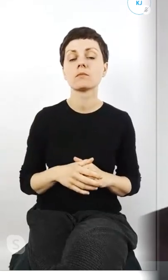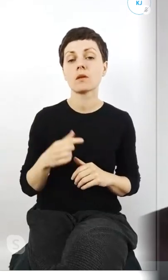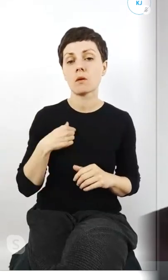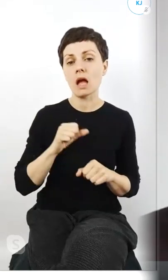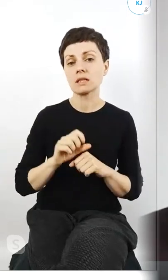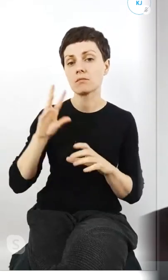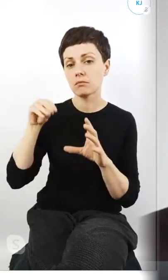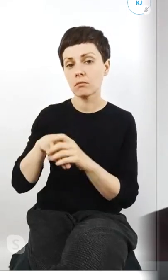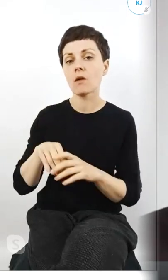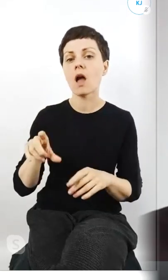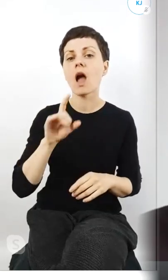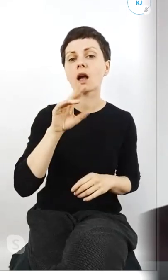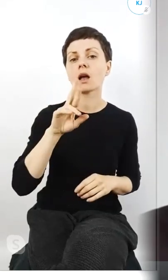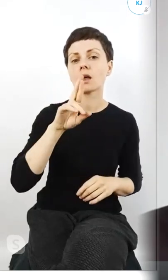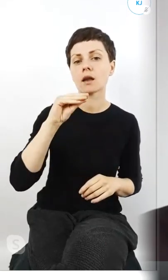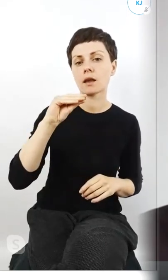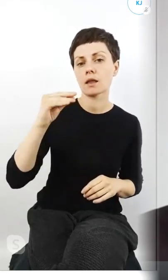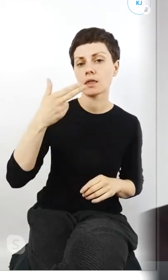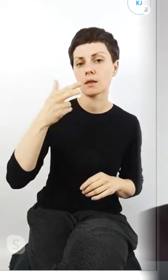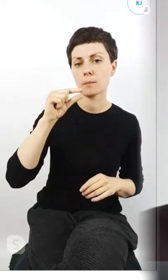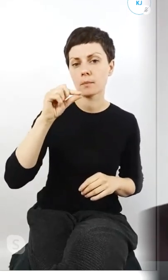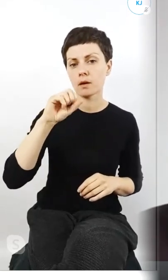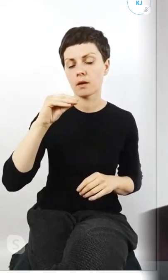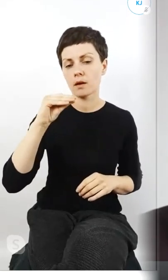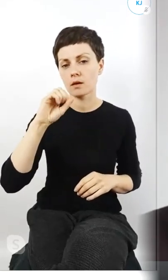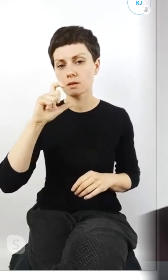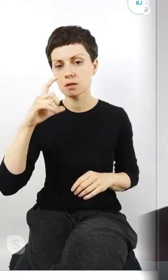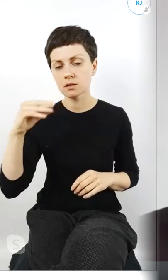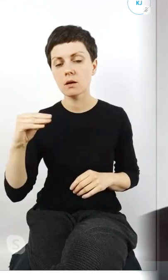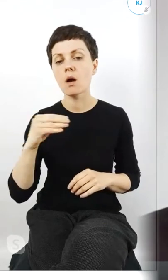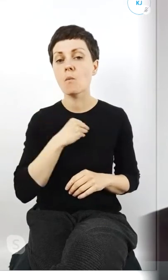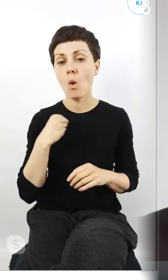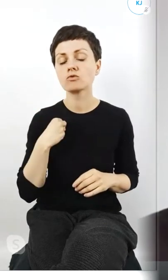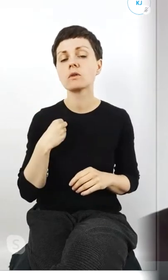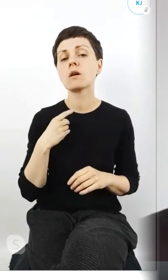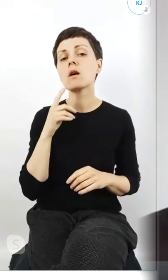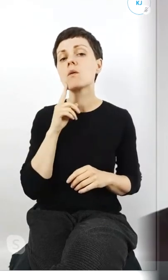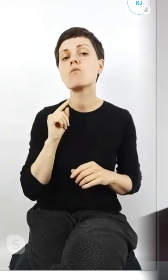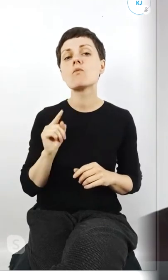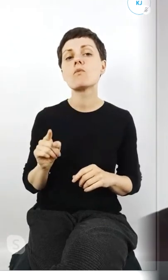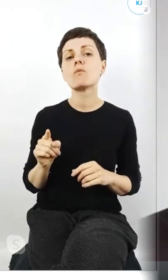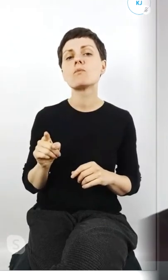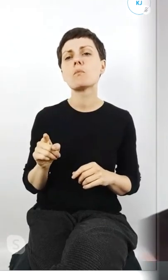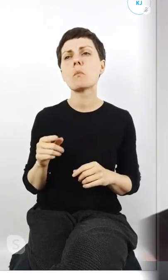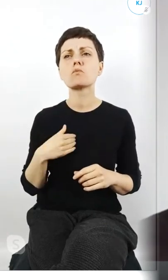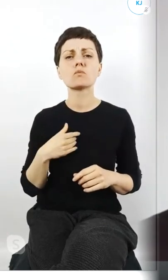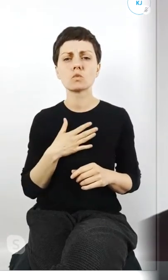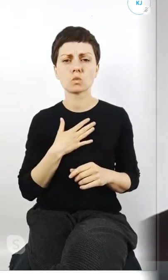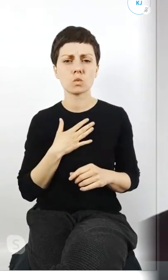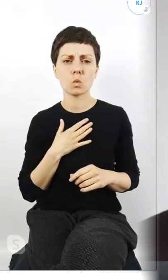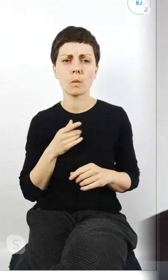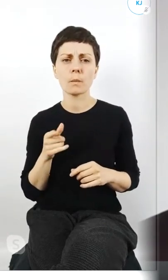i jakoś zbytnio na mnie ta kwarantanna nie za bardzo